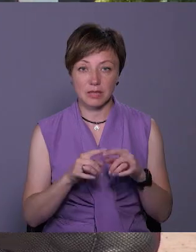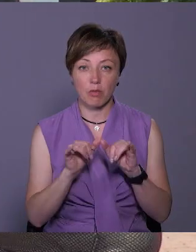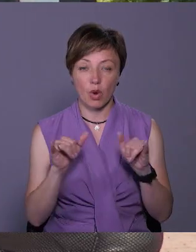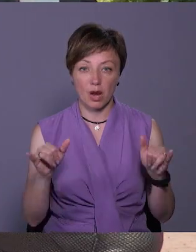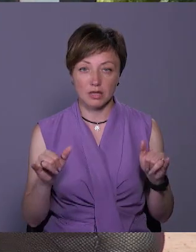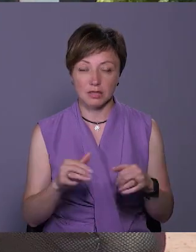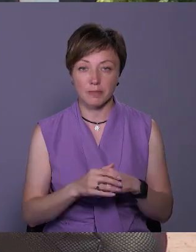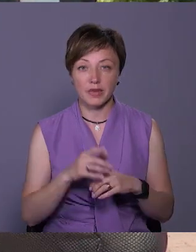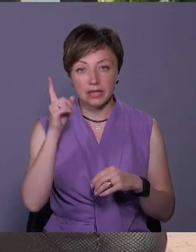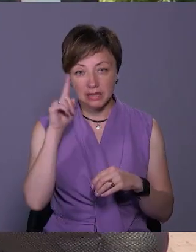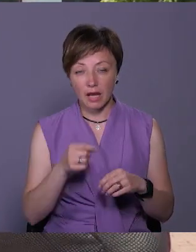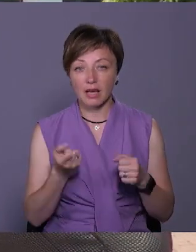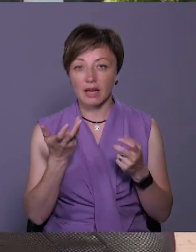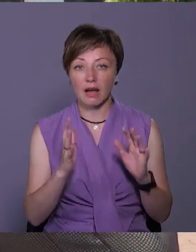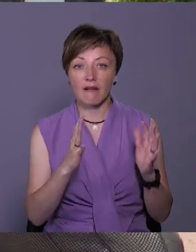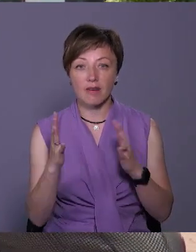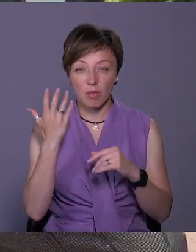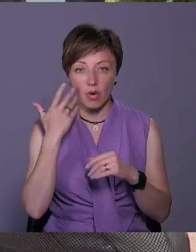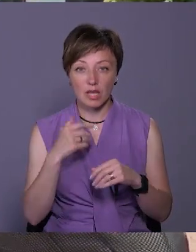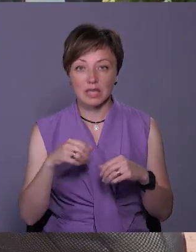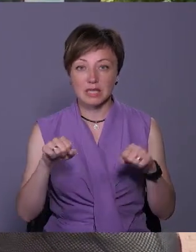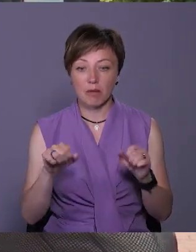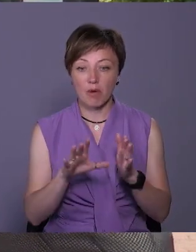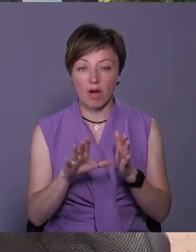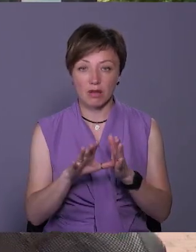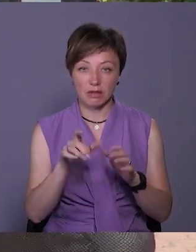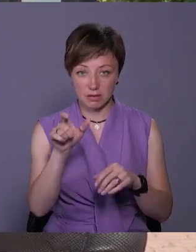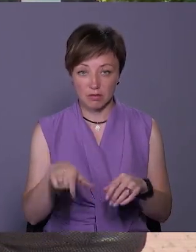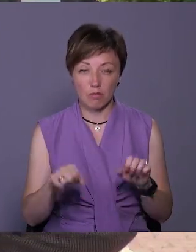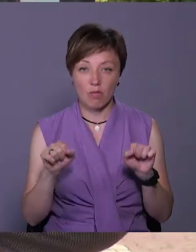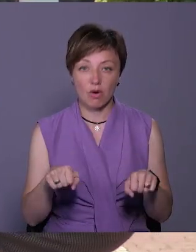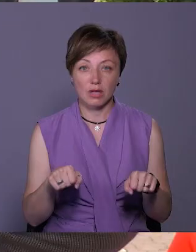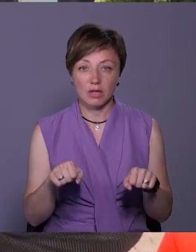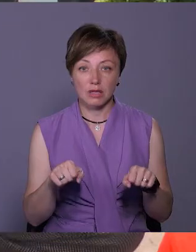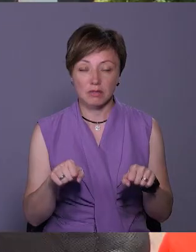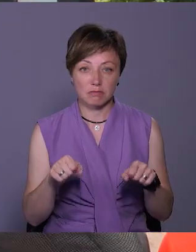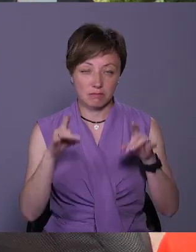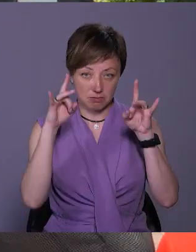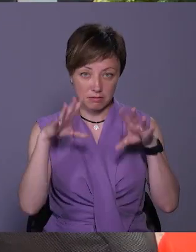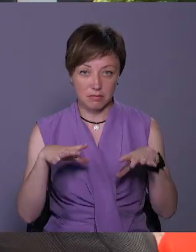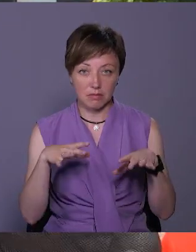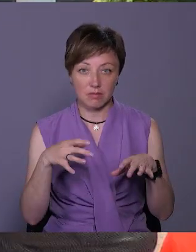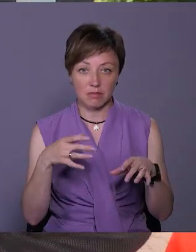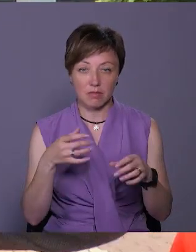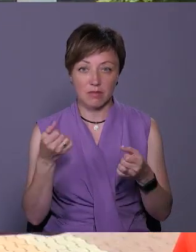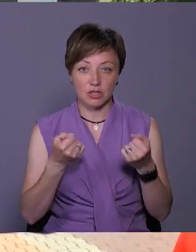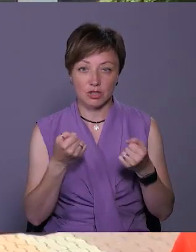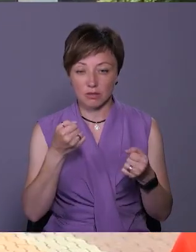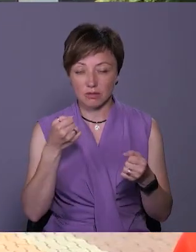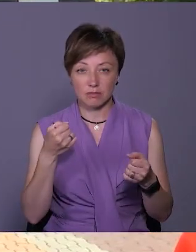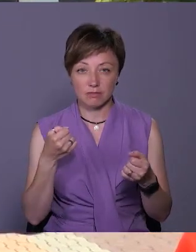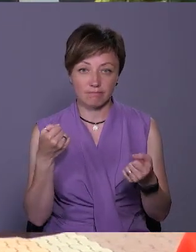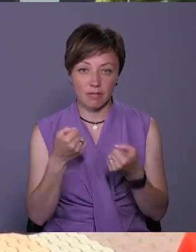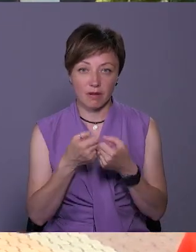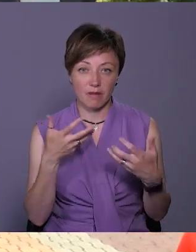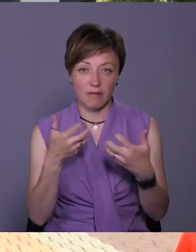Знаю декілька випадків, коли самокатери могли, ну, не то, не що, в'їхала машина або що, і потрапили за цього